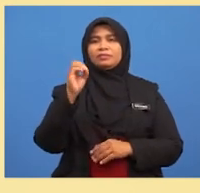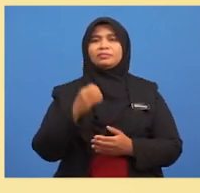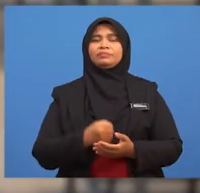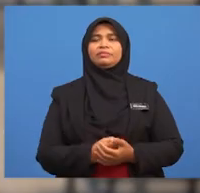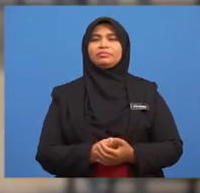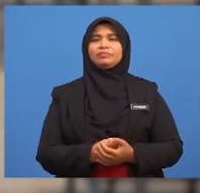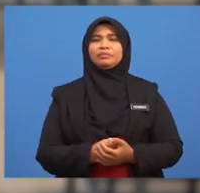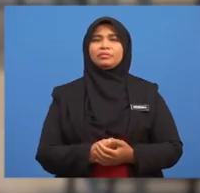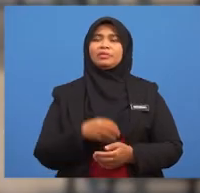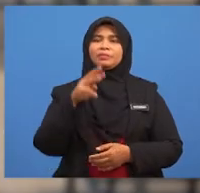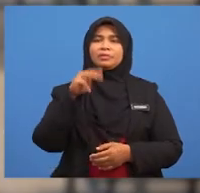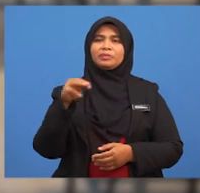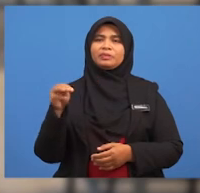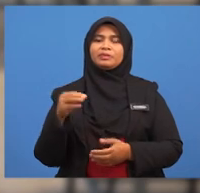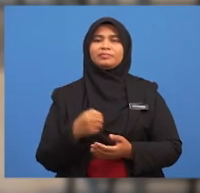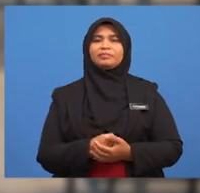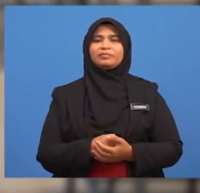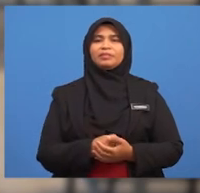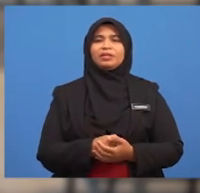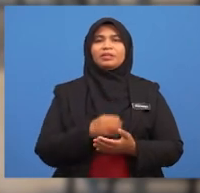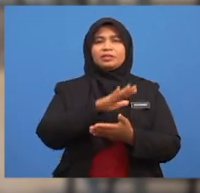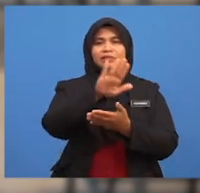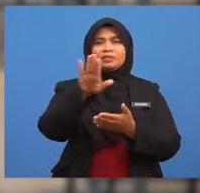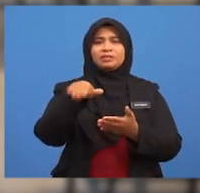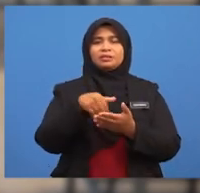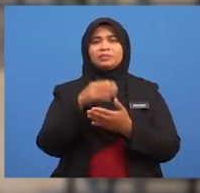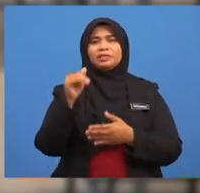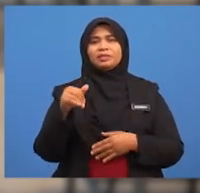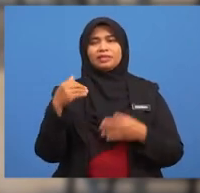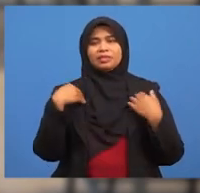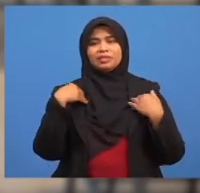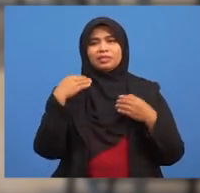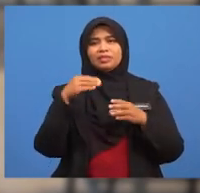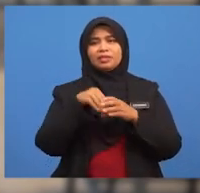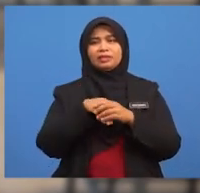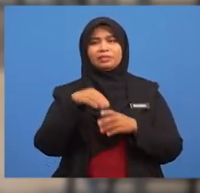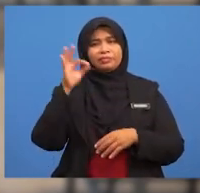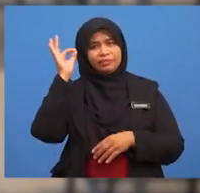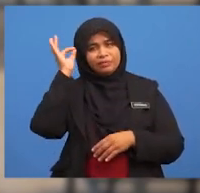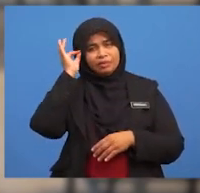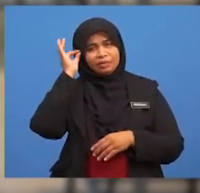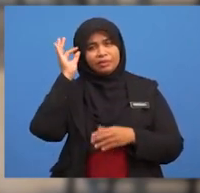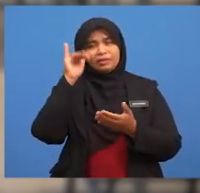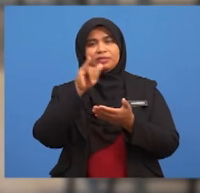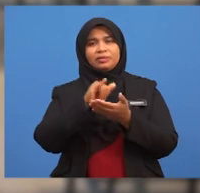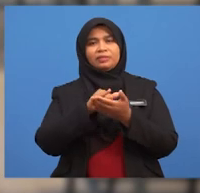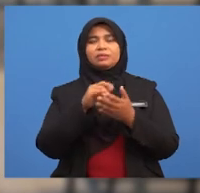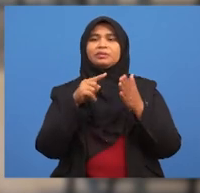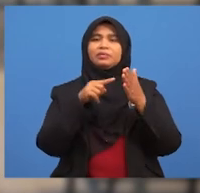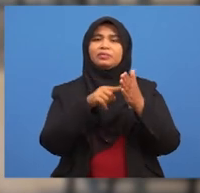Murid-murid, semua yang bermain di fikiran itu menunjukkan bahawa